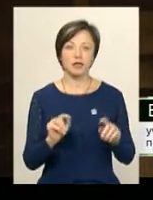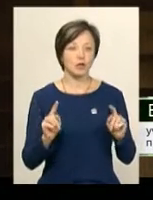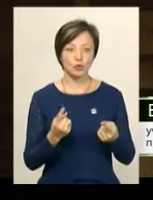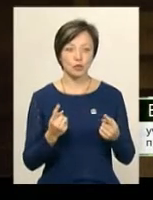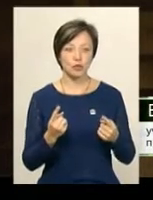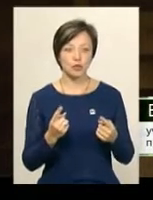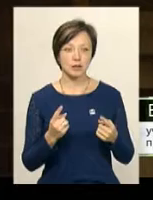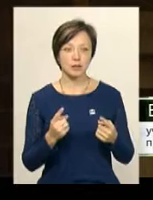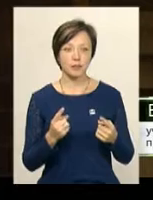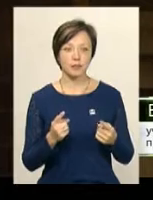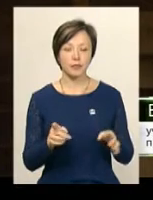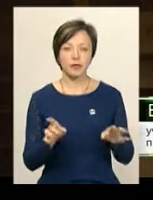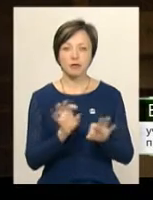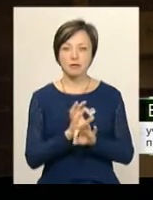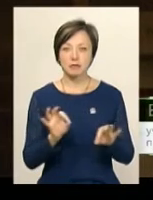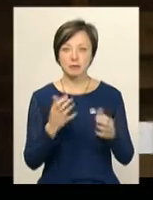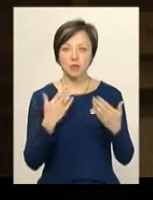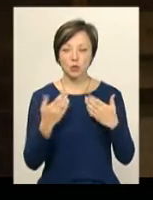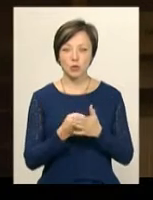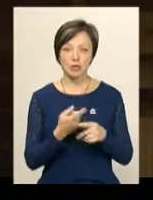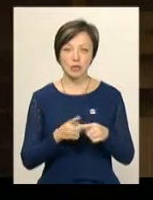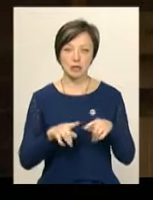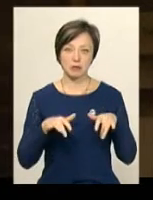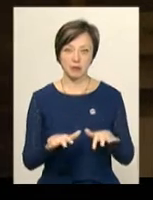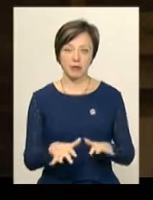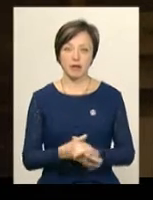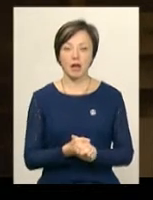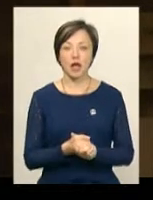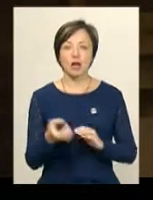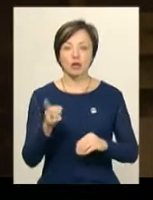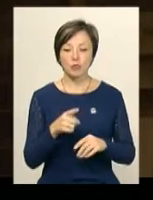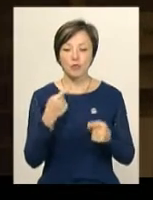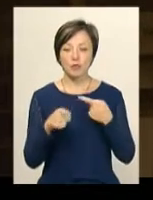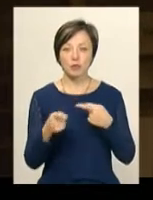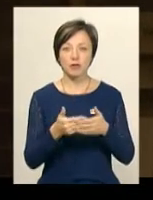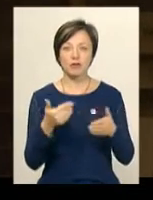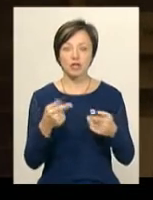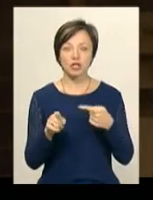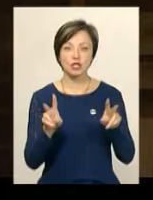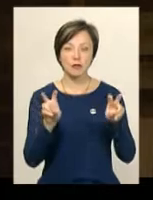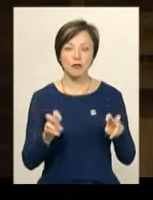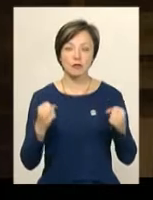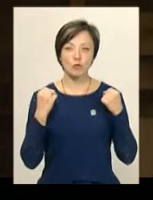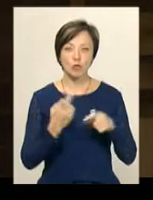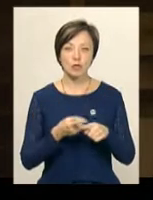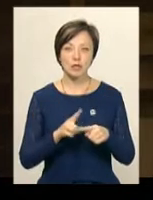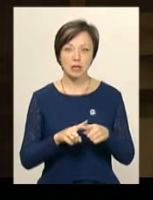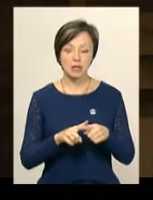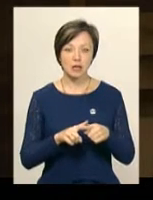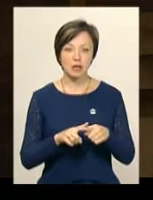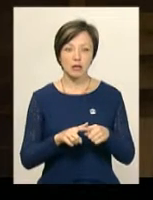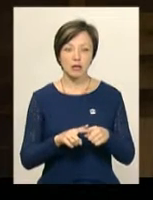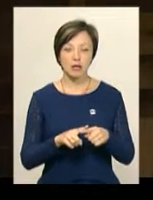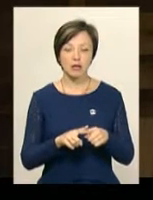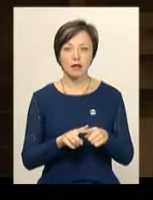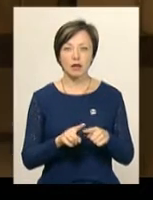тонко підходити до цієї справи. І тому, на відміну від інших видів спорту, це досі така